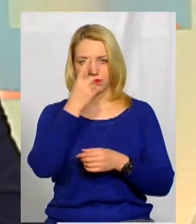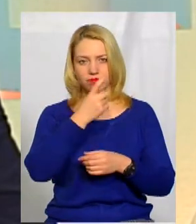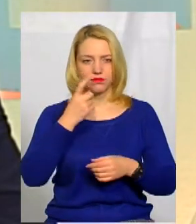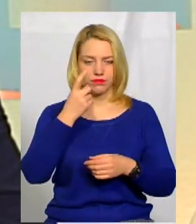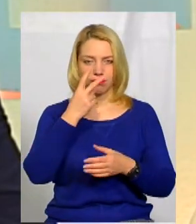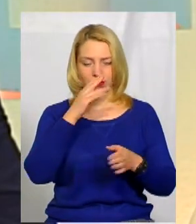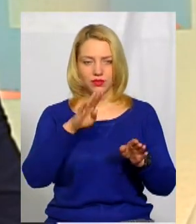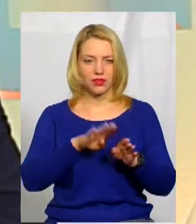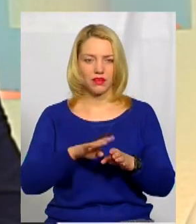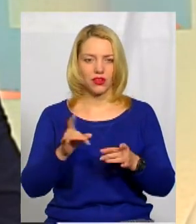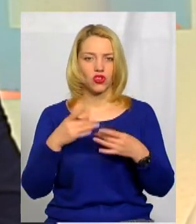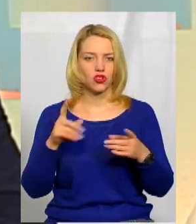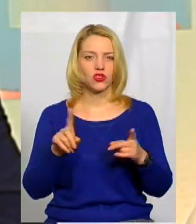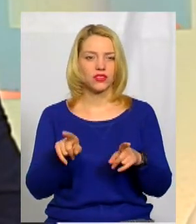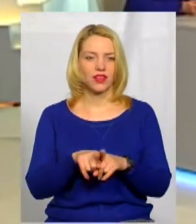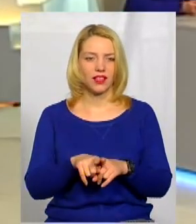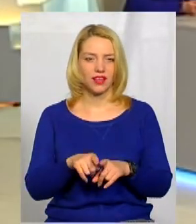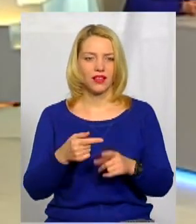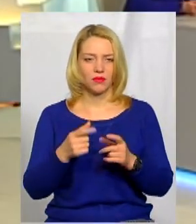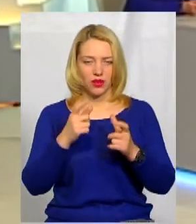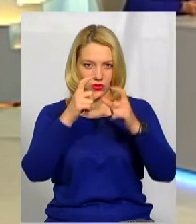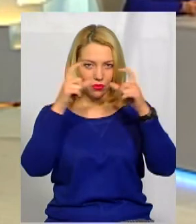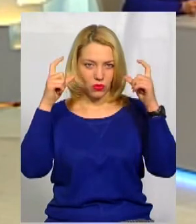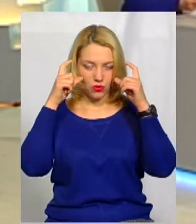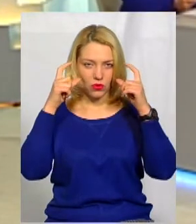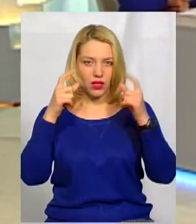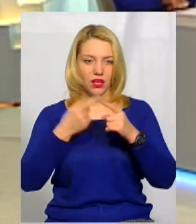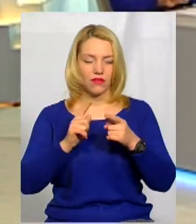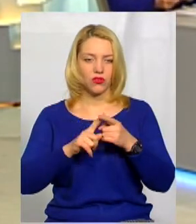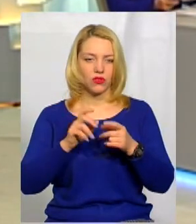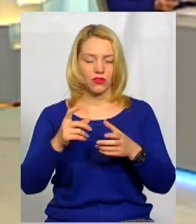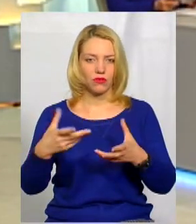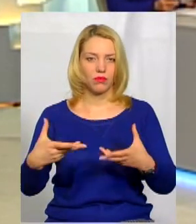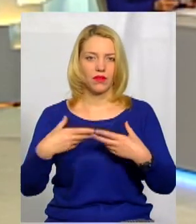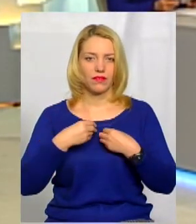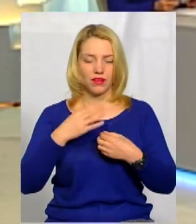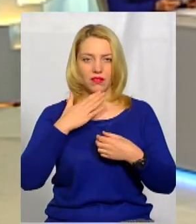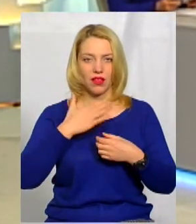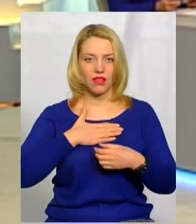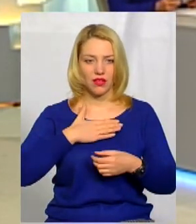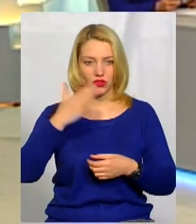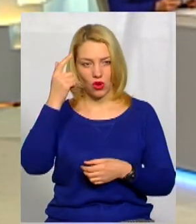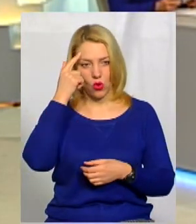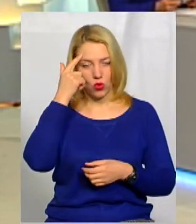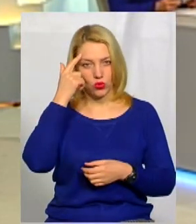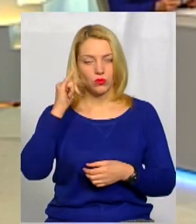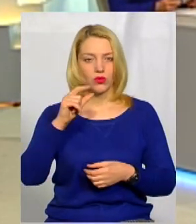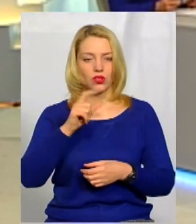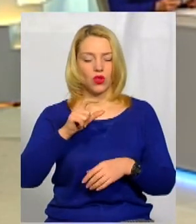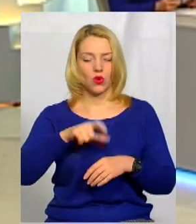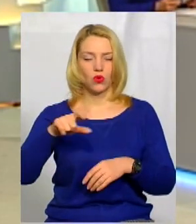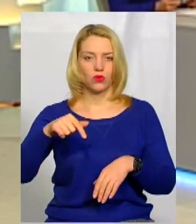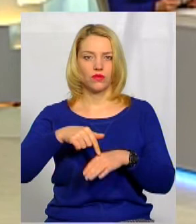'яніння. Скажіть, що це таке? Ну, ми одягаємо окуляри, і воно якось впливає на наш розум. І учні